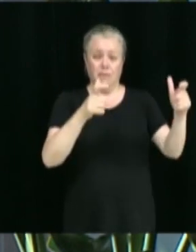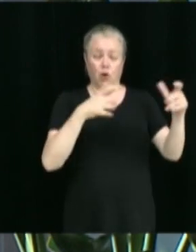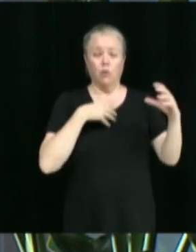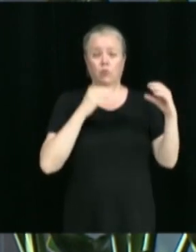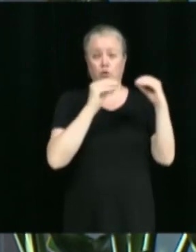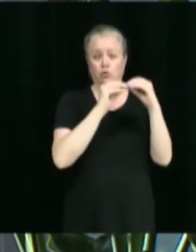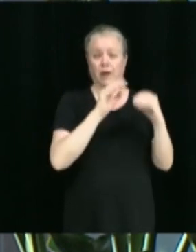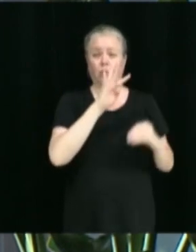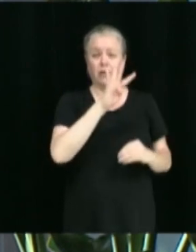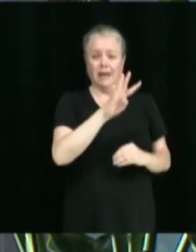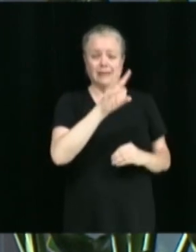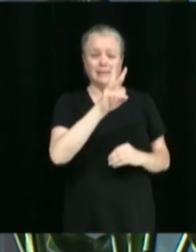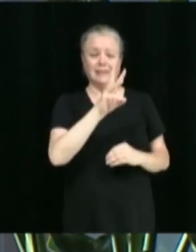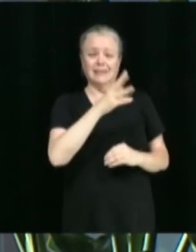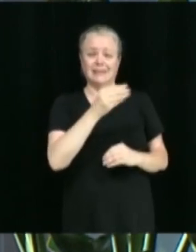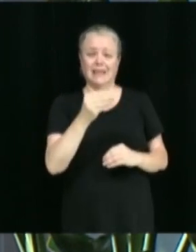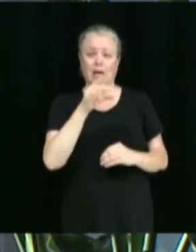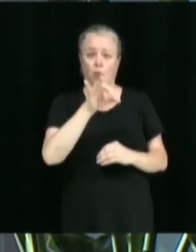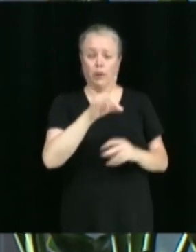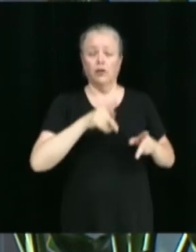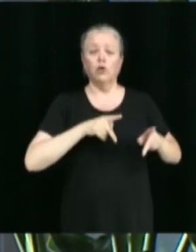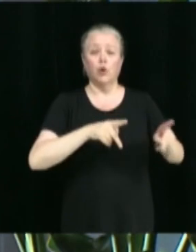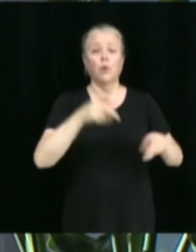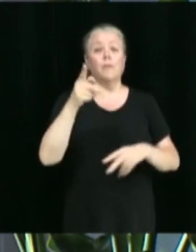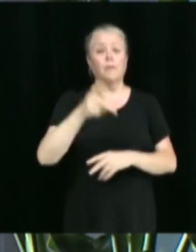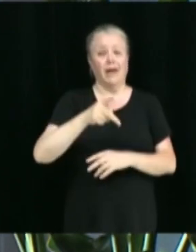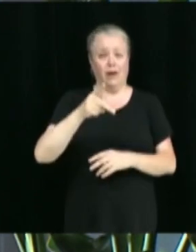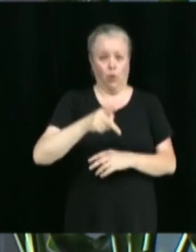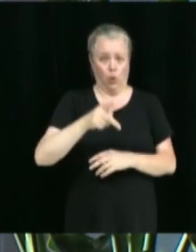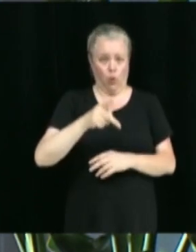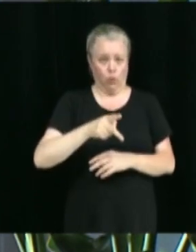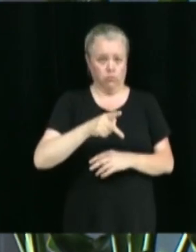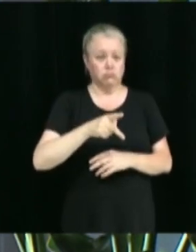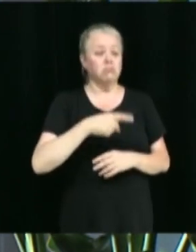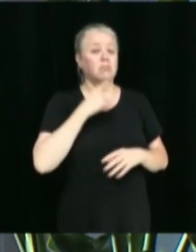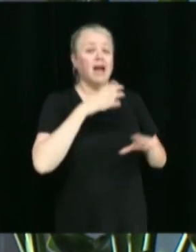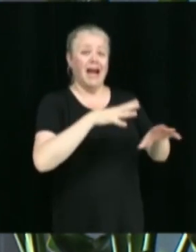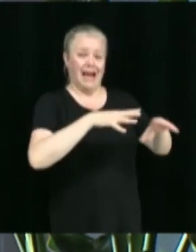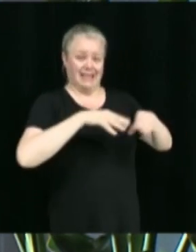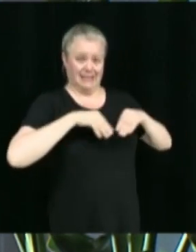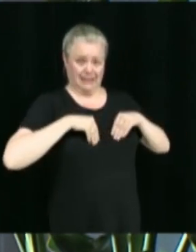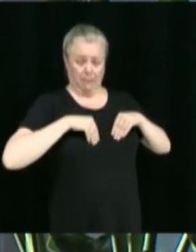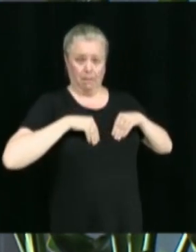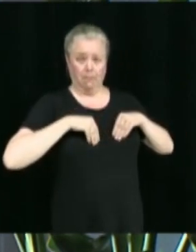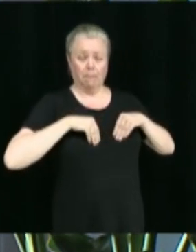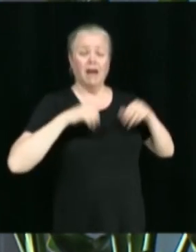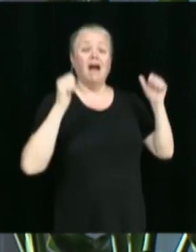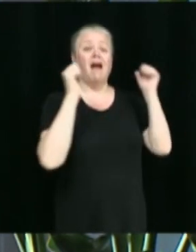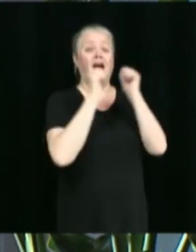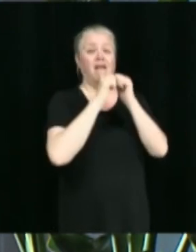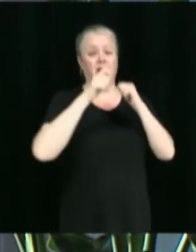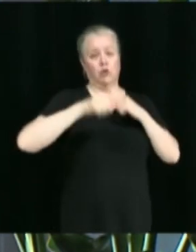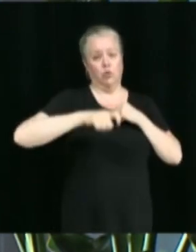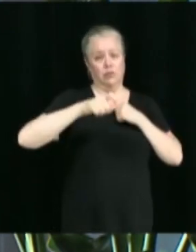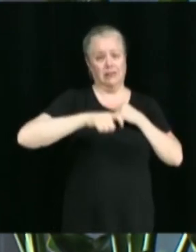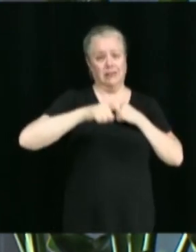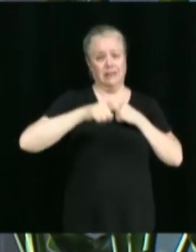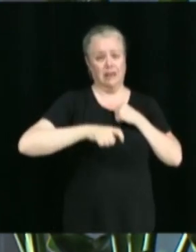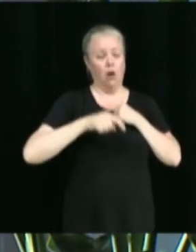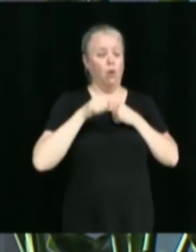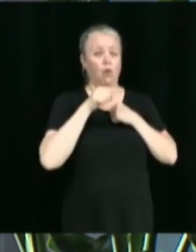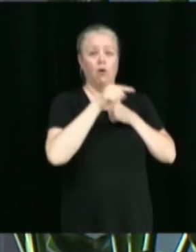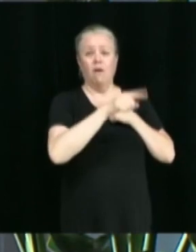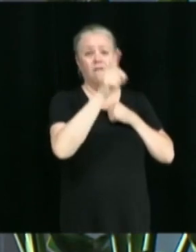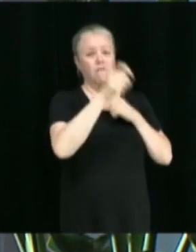numéro 4, 6 et 8 rue Perrault. Il s'agit d'accorder la dérogation mineure conditionnellement à ce que le bâtiment ne puisse pas